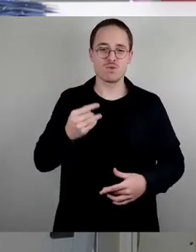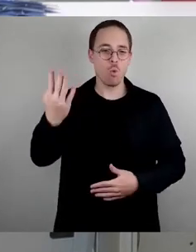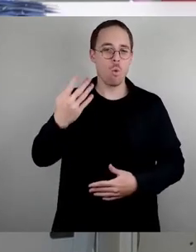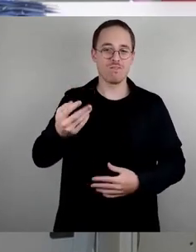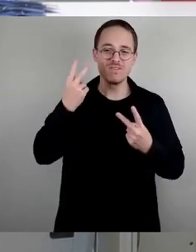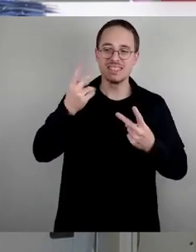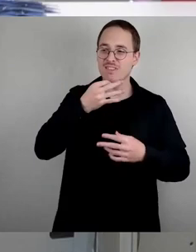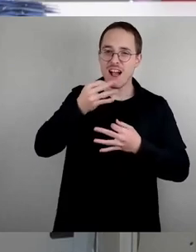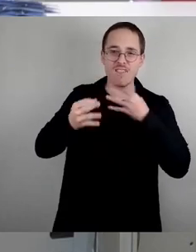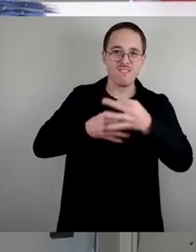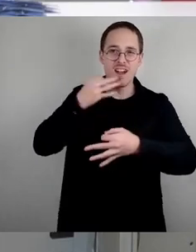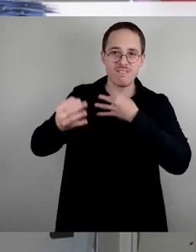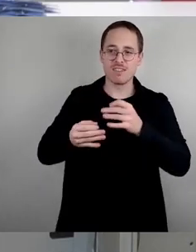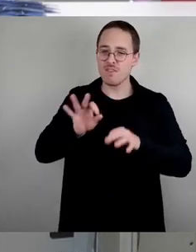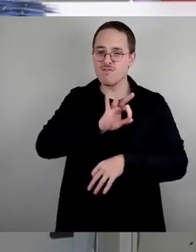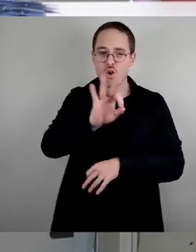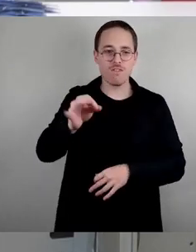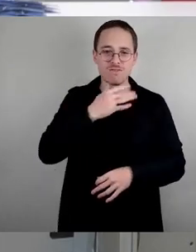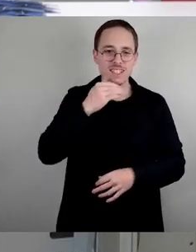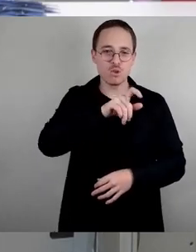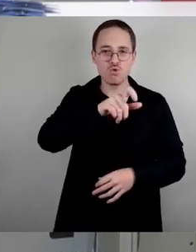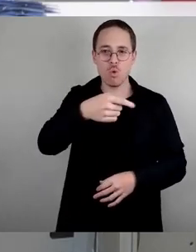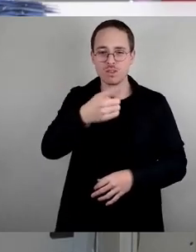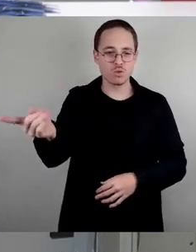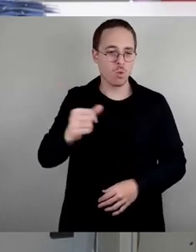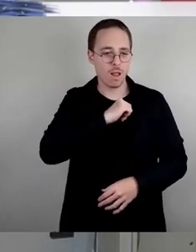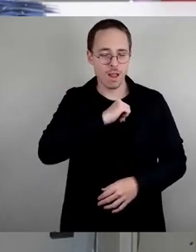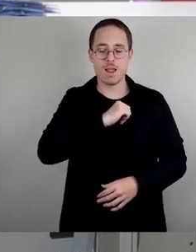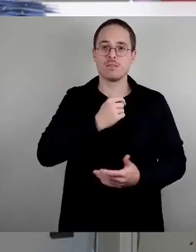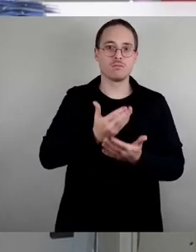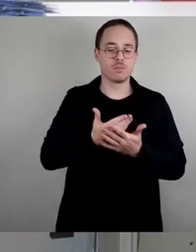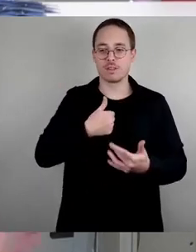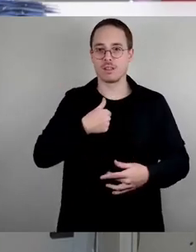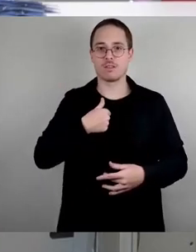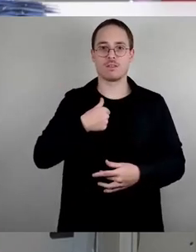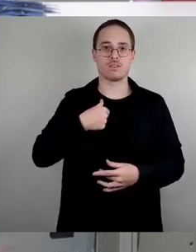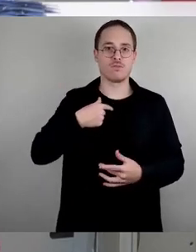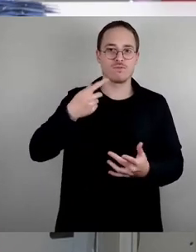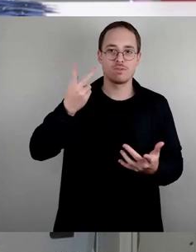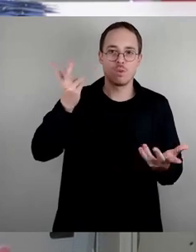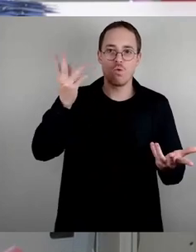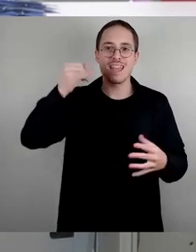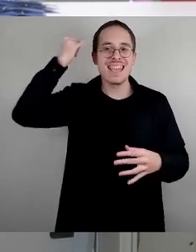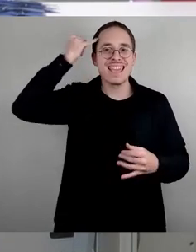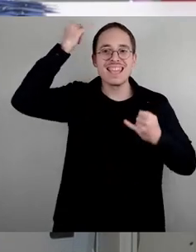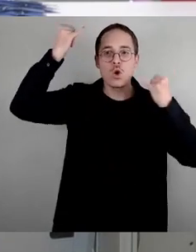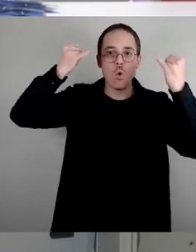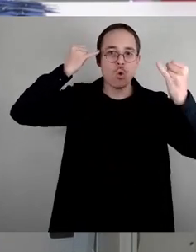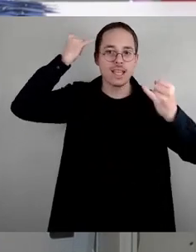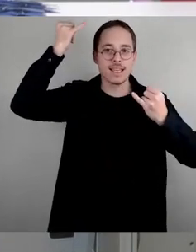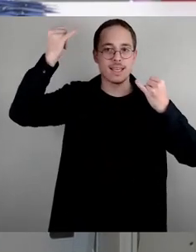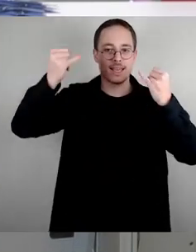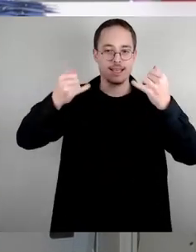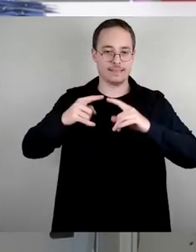Menschen interessieren, ideologisch zu diskutieren und zu debattieren. Ja, wir sind Ideologen, das ist doch ganz klar, das merkt man doch immer wieder. Deshalb